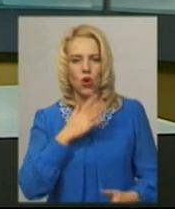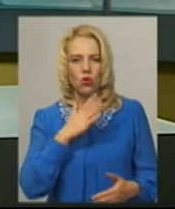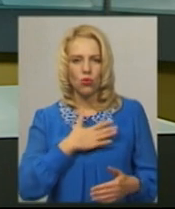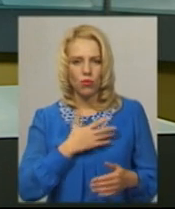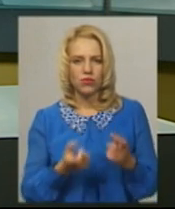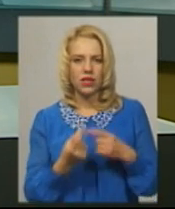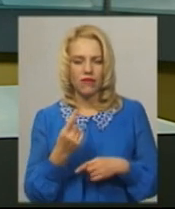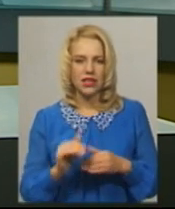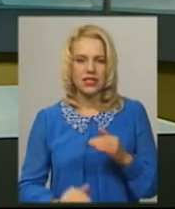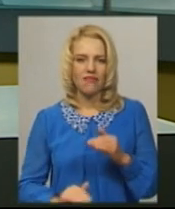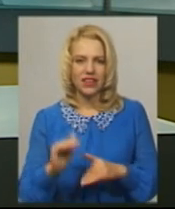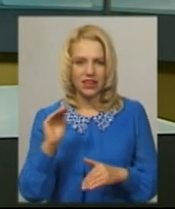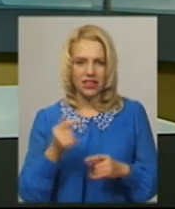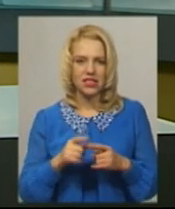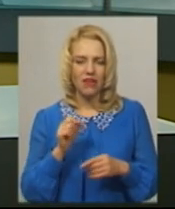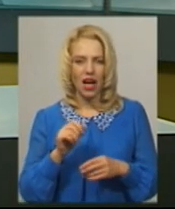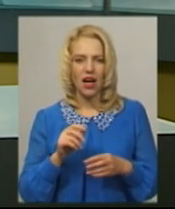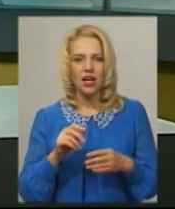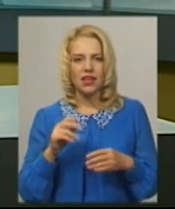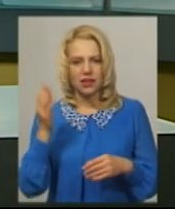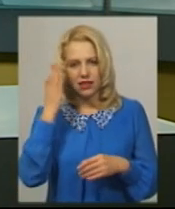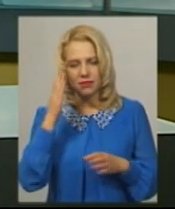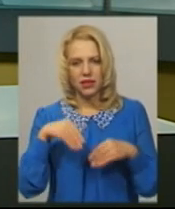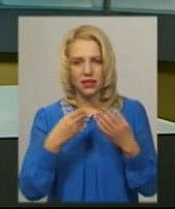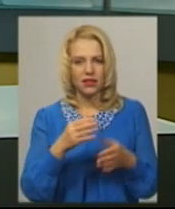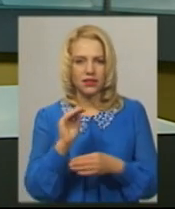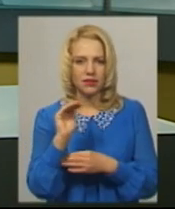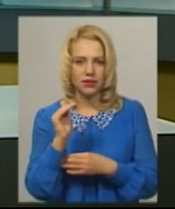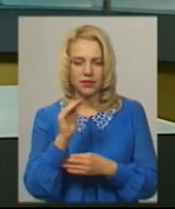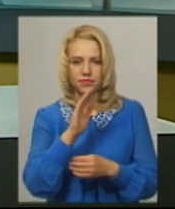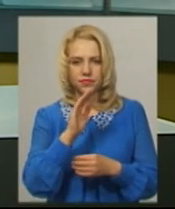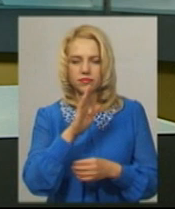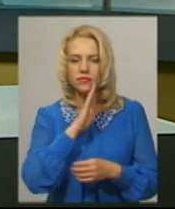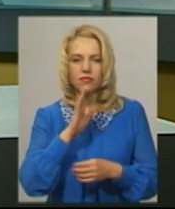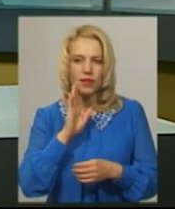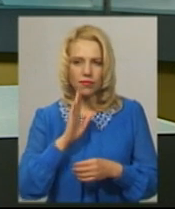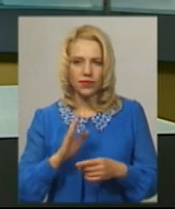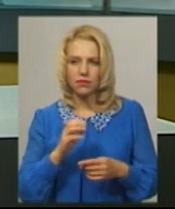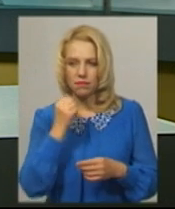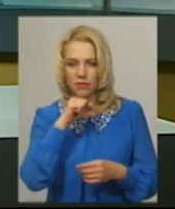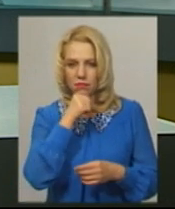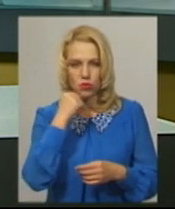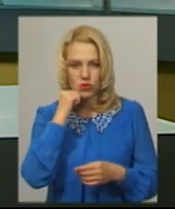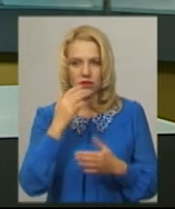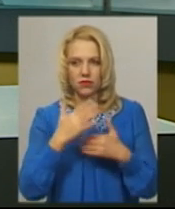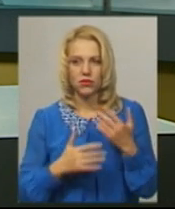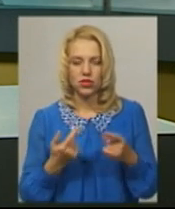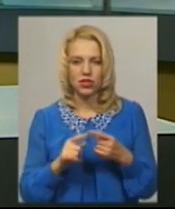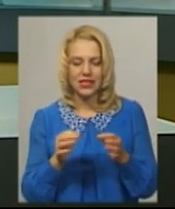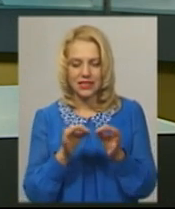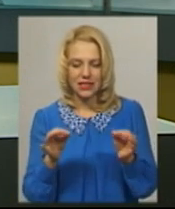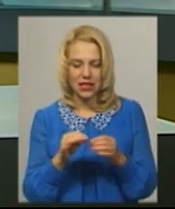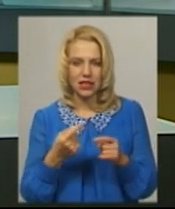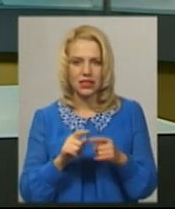передався від бабусі, розповідає майстриня. Перші ляльки – дівчинку та хлопчика – вона виготовила у дитинстві з ниток. Такі лялички